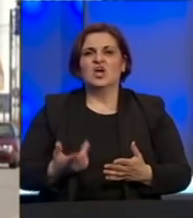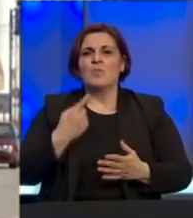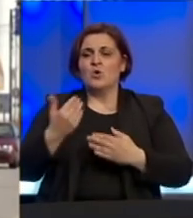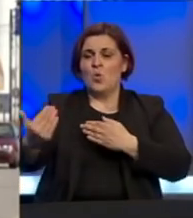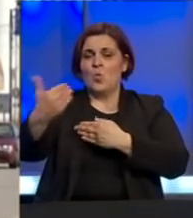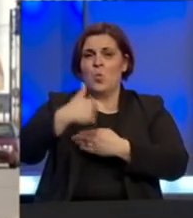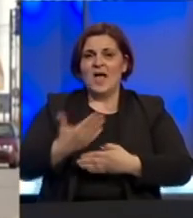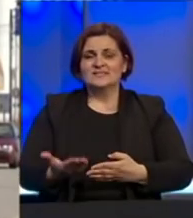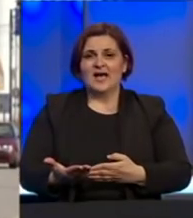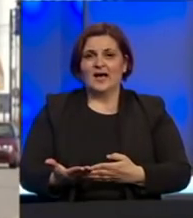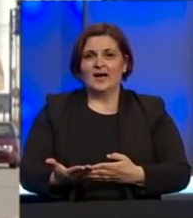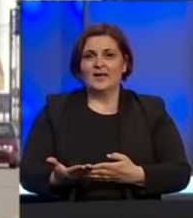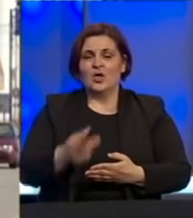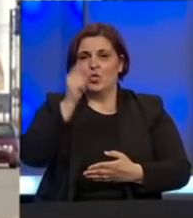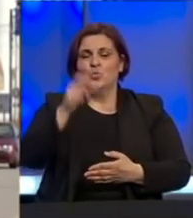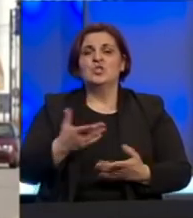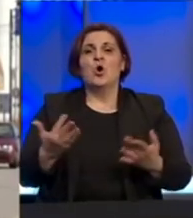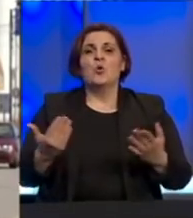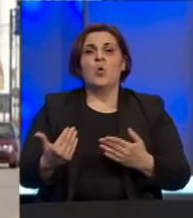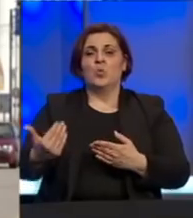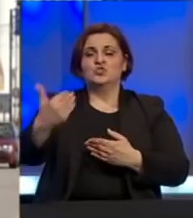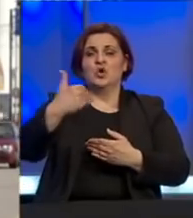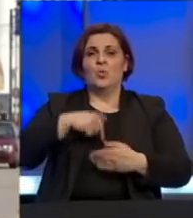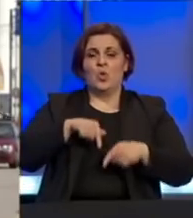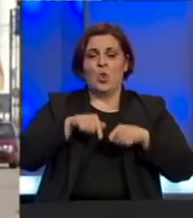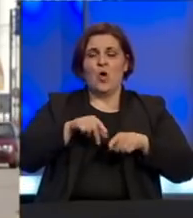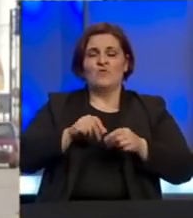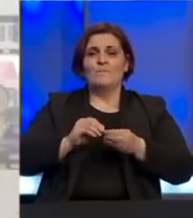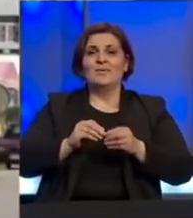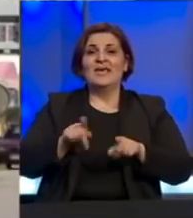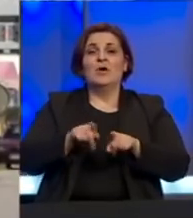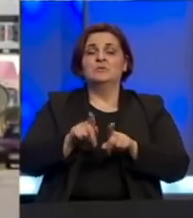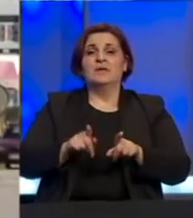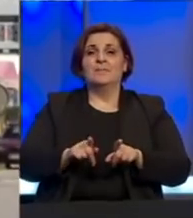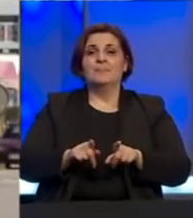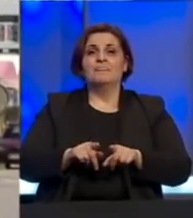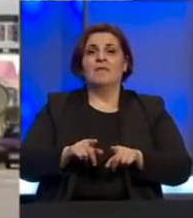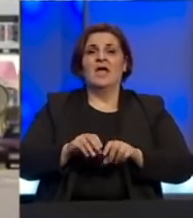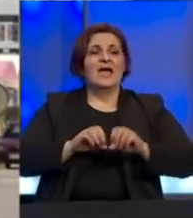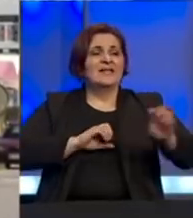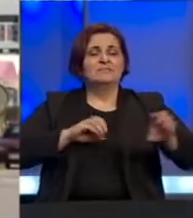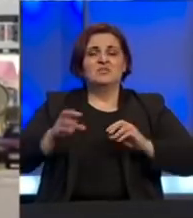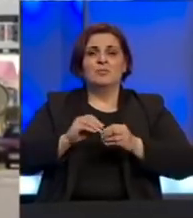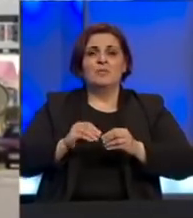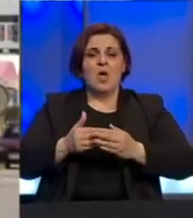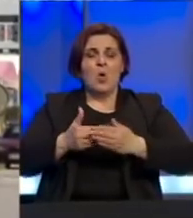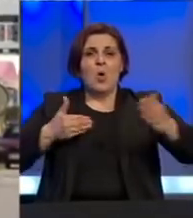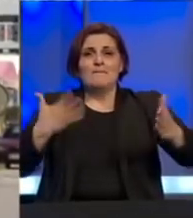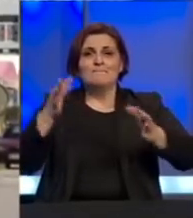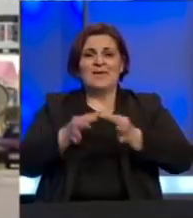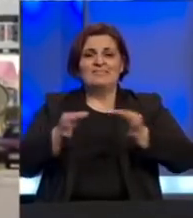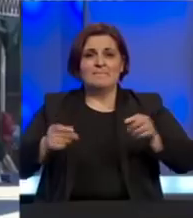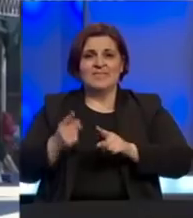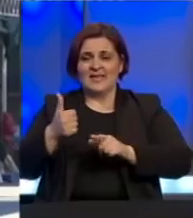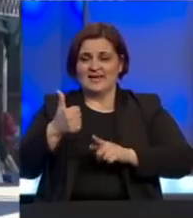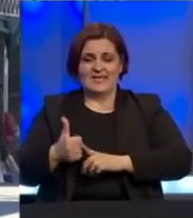ulazaka odnosno ljudi koliko će ulaziti na kvantačku pijaci u istom momentu Razmještanju prodavaca na udaljnosti 5 metara jedne